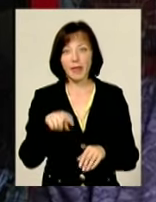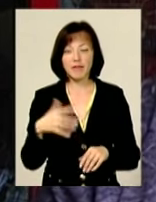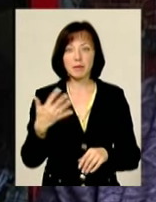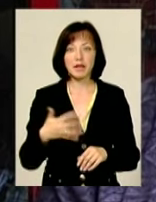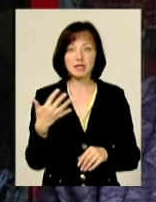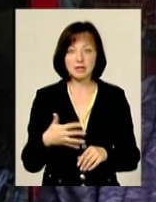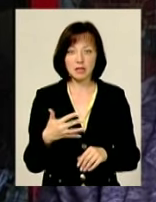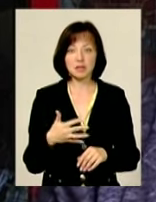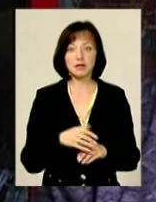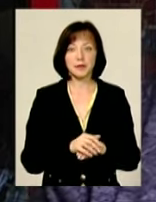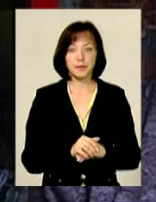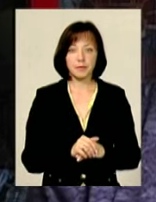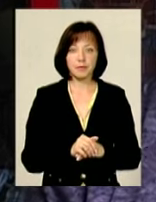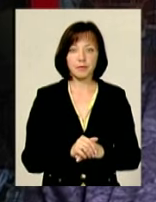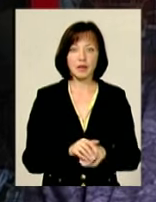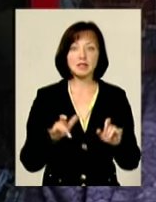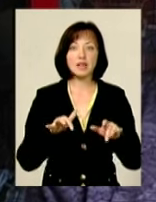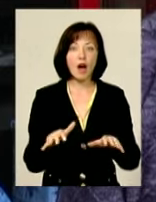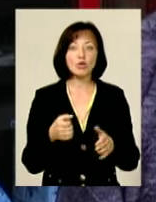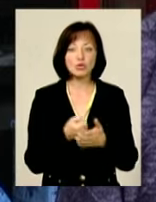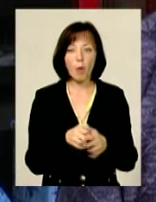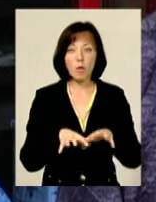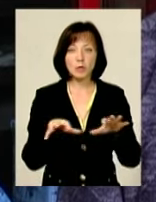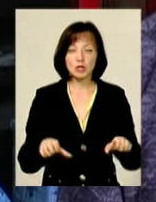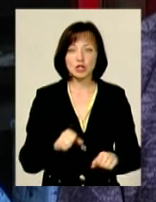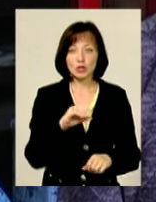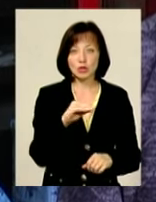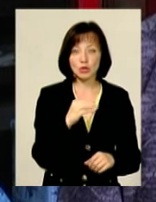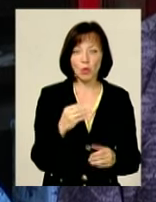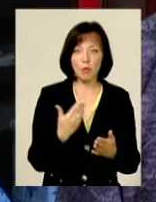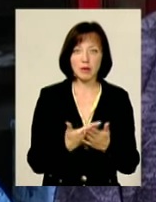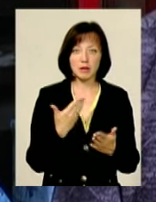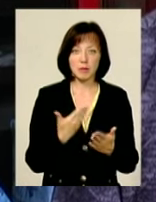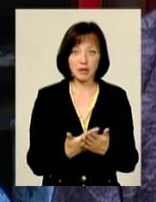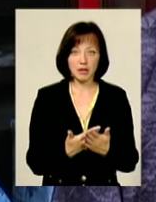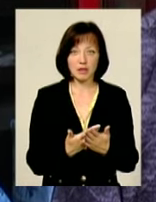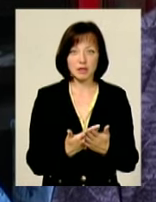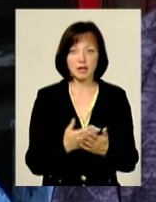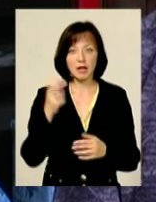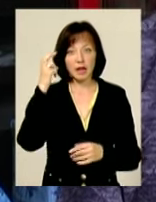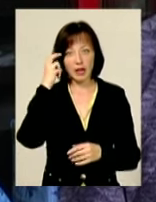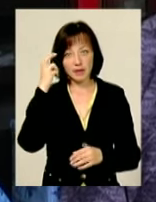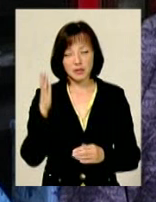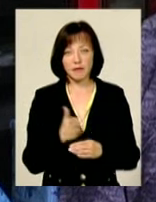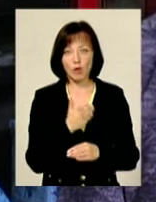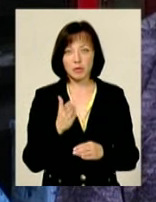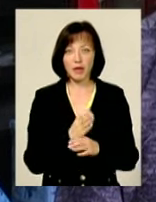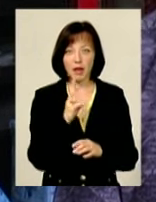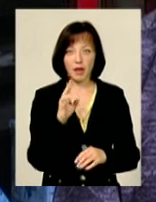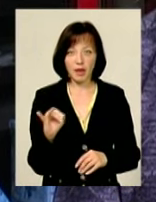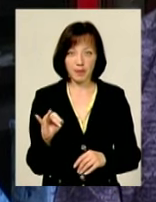Заходи вживалися до монополістів на цьому ринку Житомир, наприклад, київські виробники,